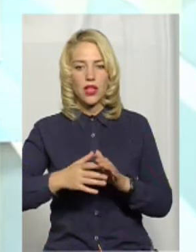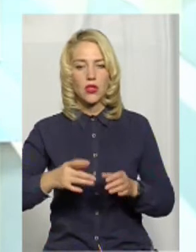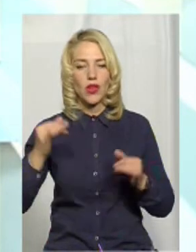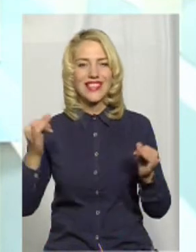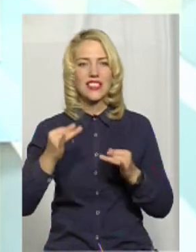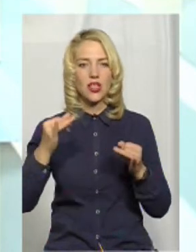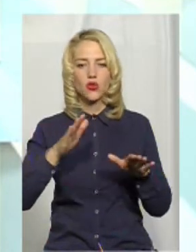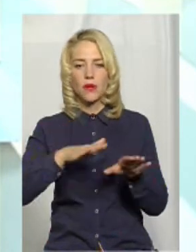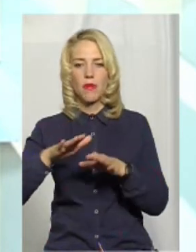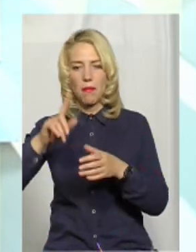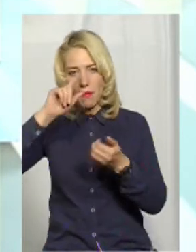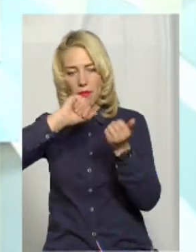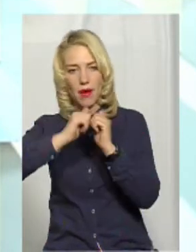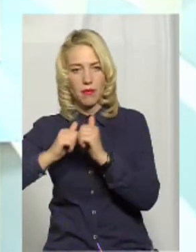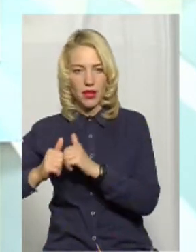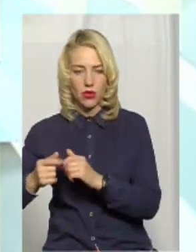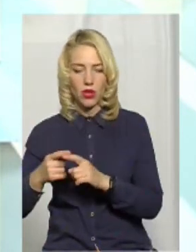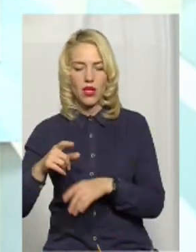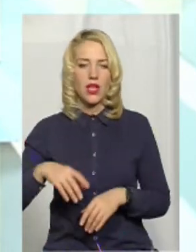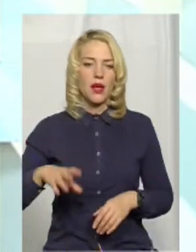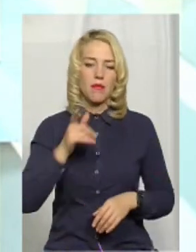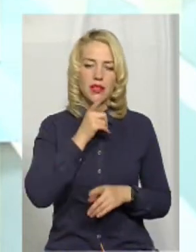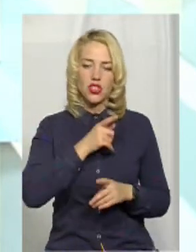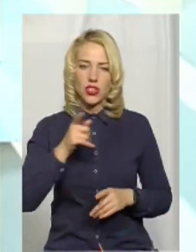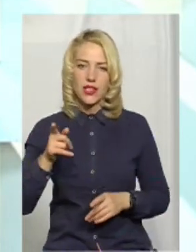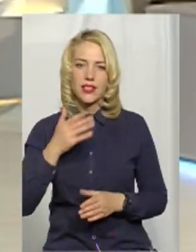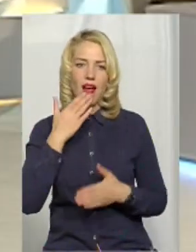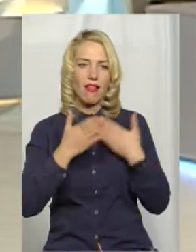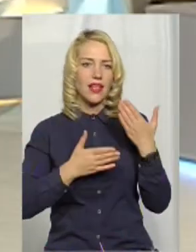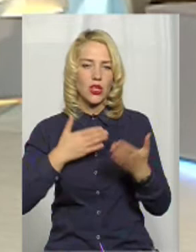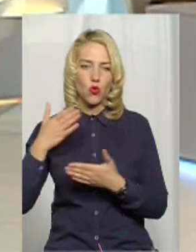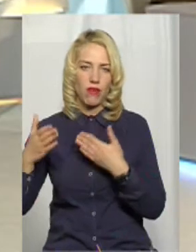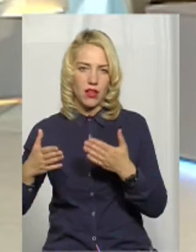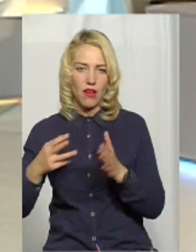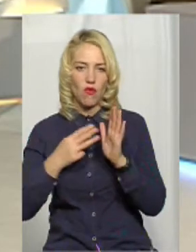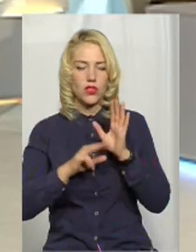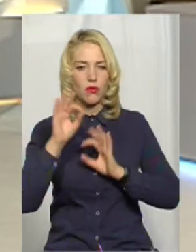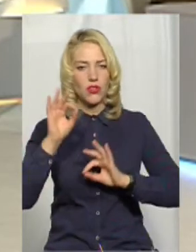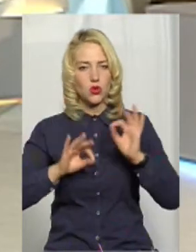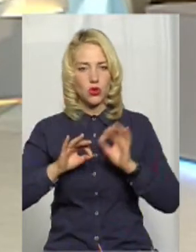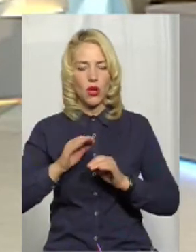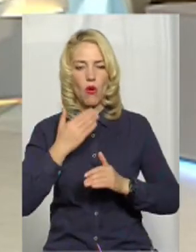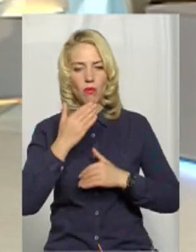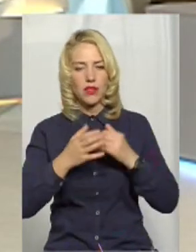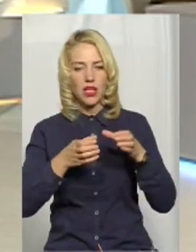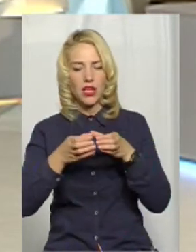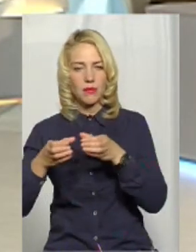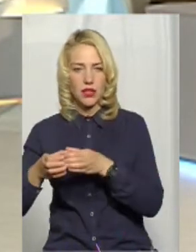міст України. Під час анкетування 80% опитаних громад